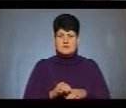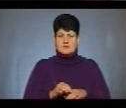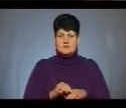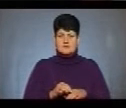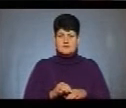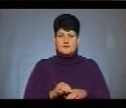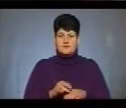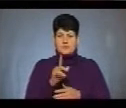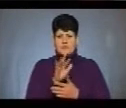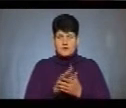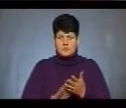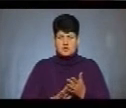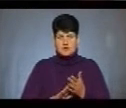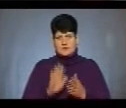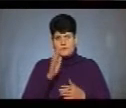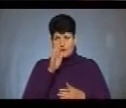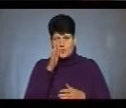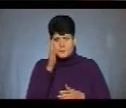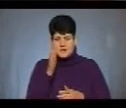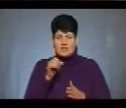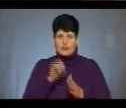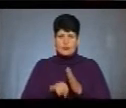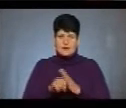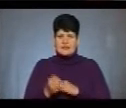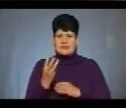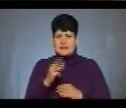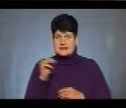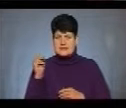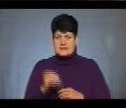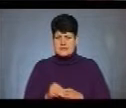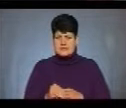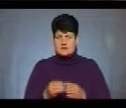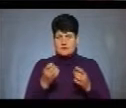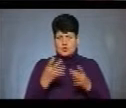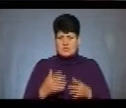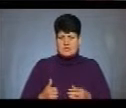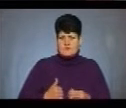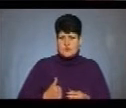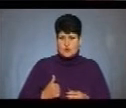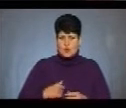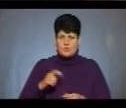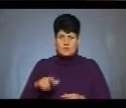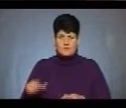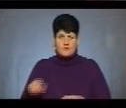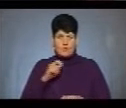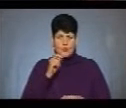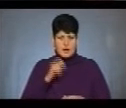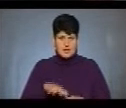бойовикам, котрі вбили понад 13 тисяч цивільних і військових в Україні,